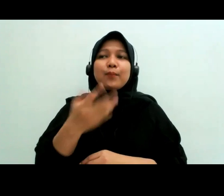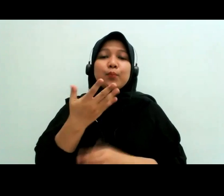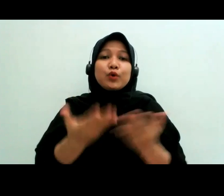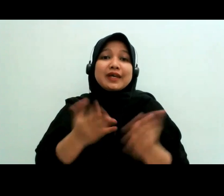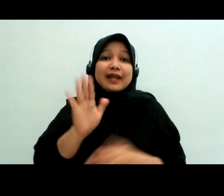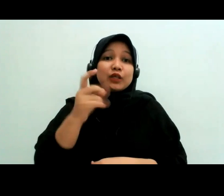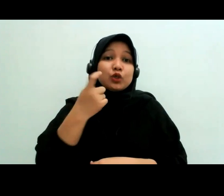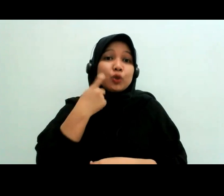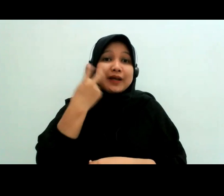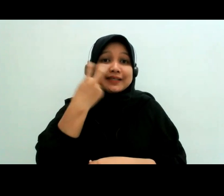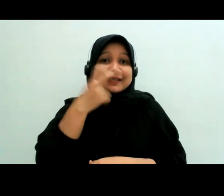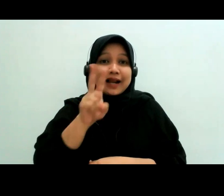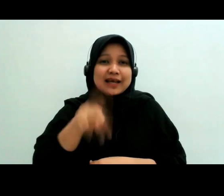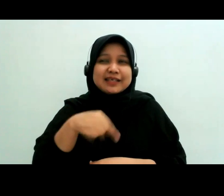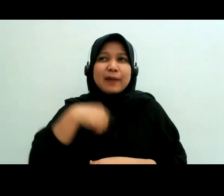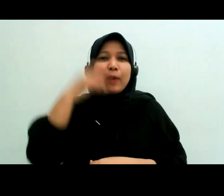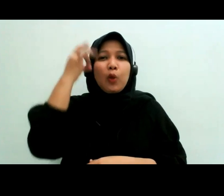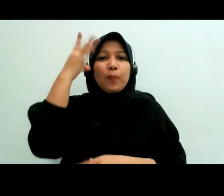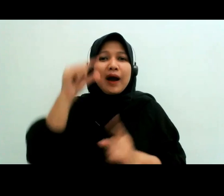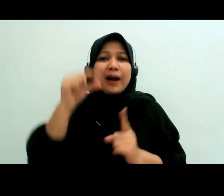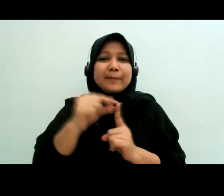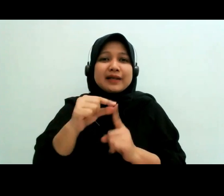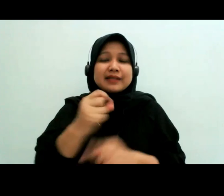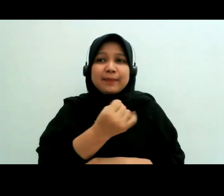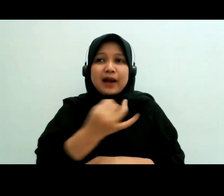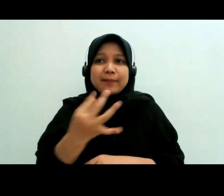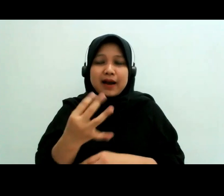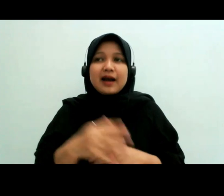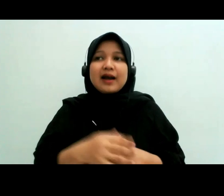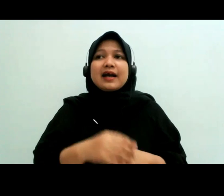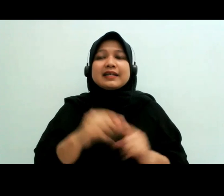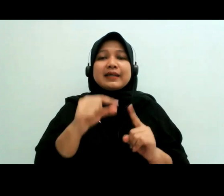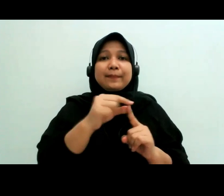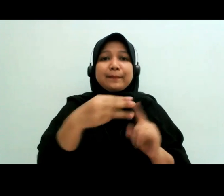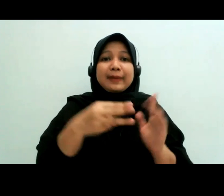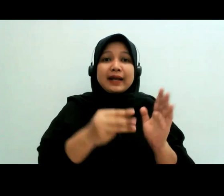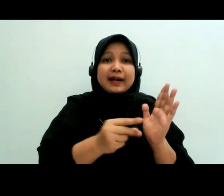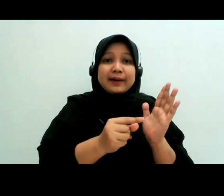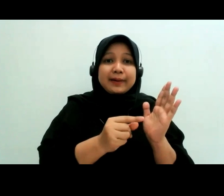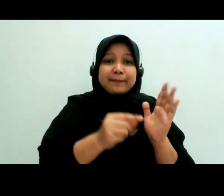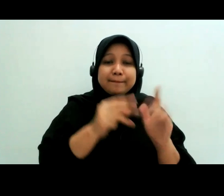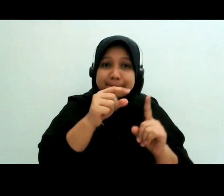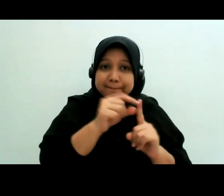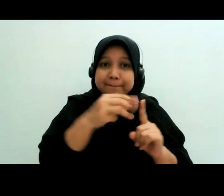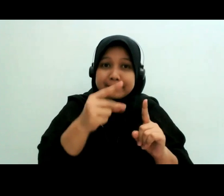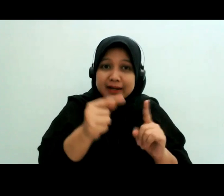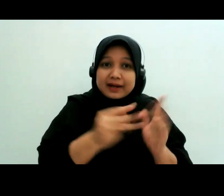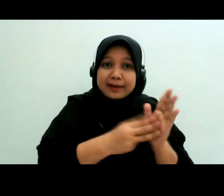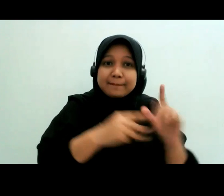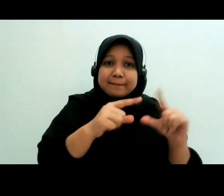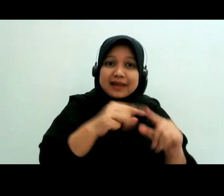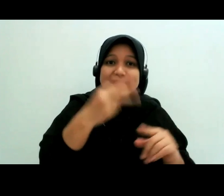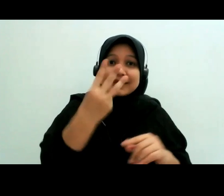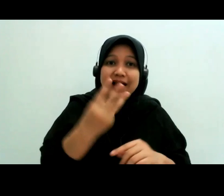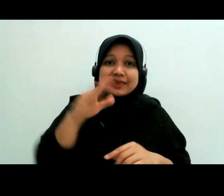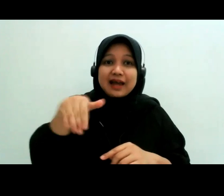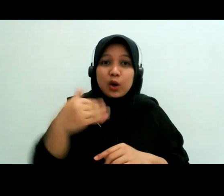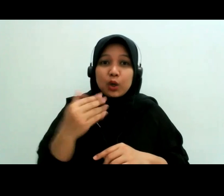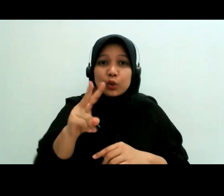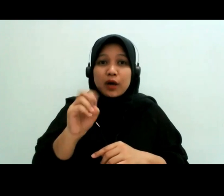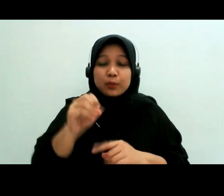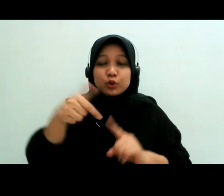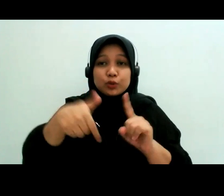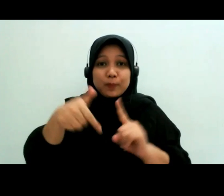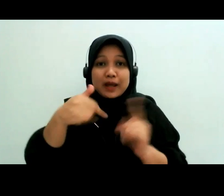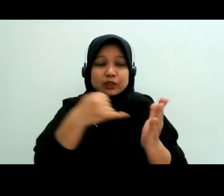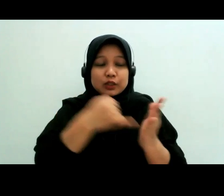tapi itu eksplisit di PERMA 3 2017 itu disebut bahwa hakim harus mencari penafsiran